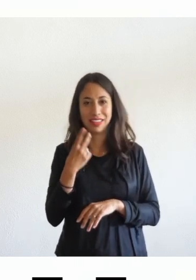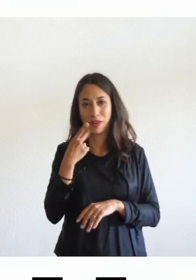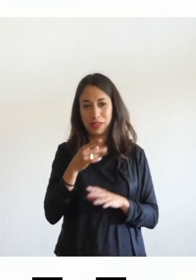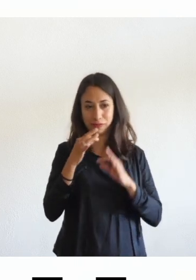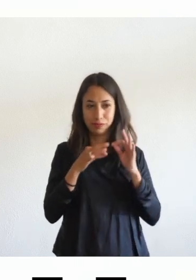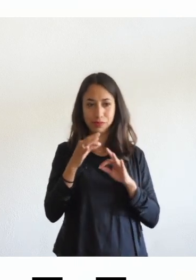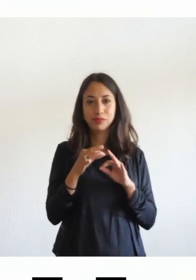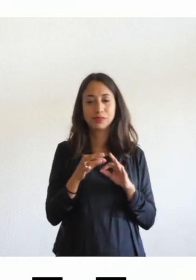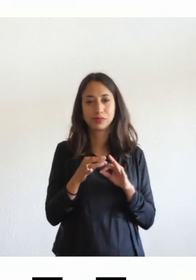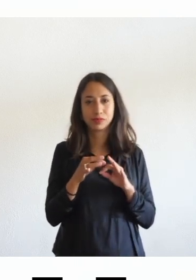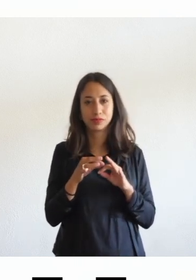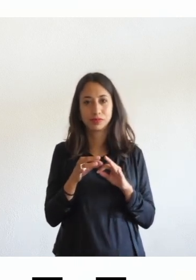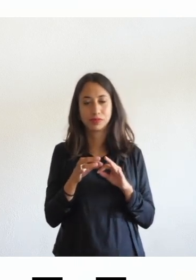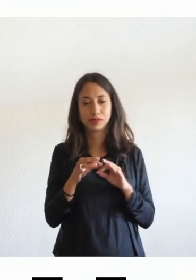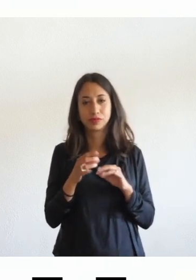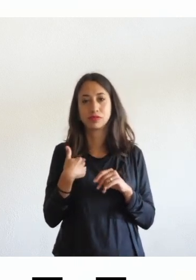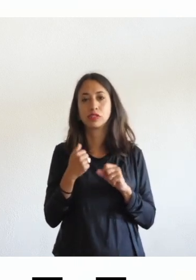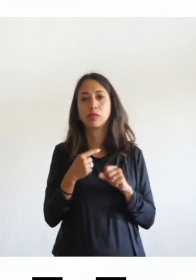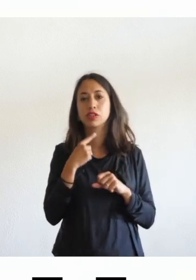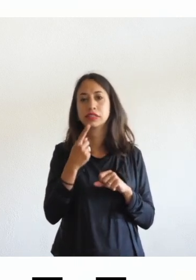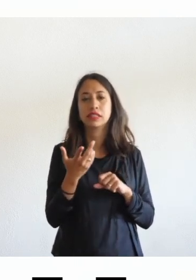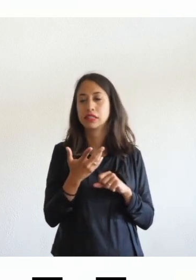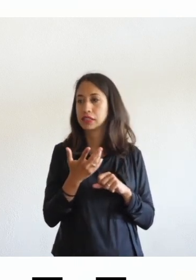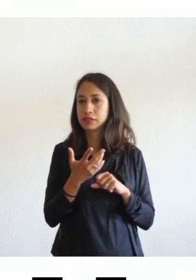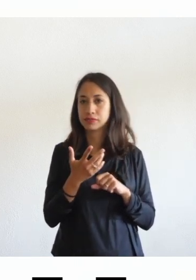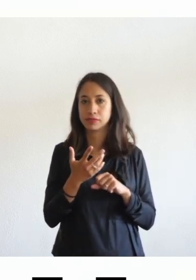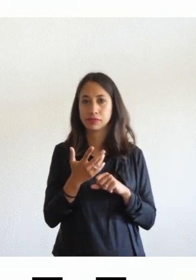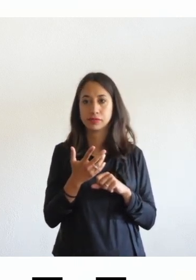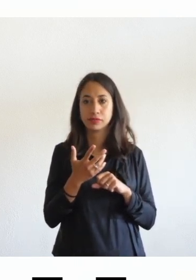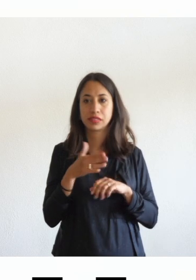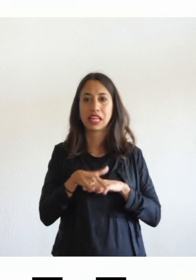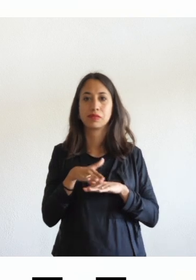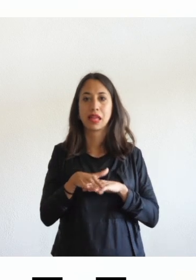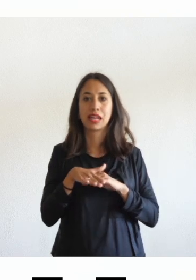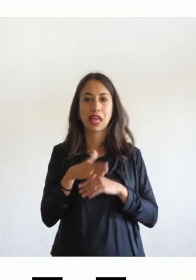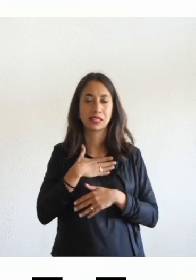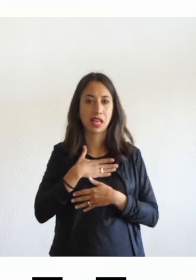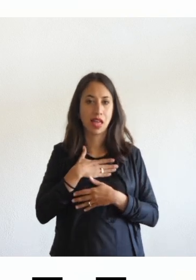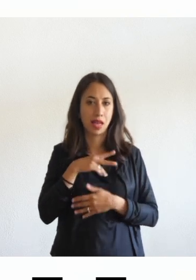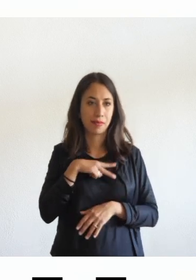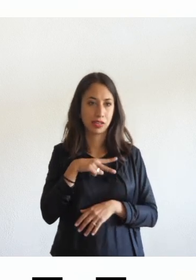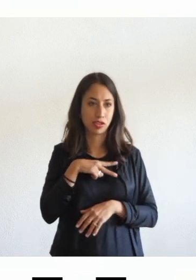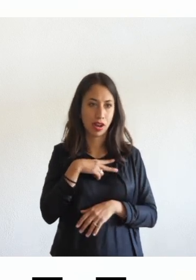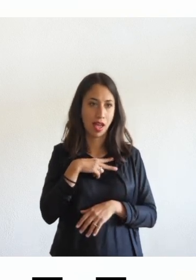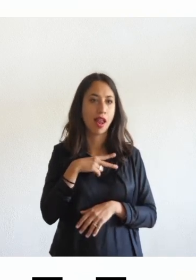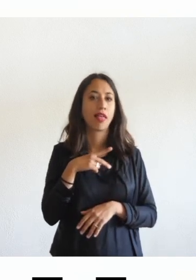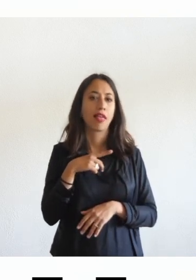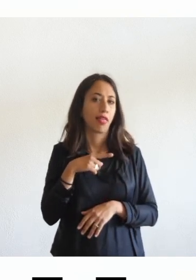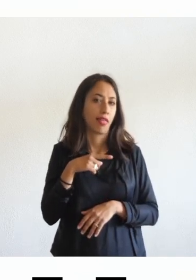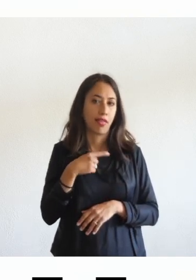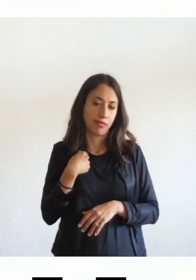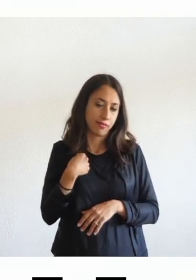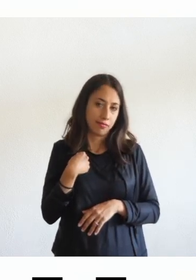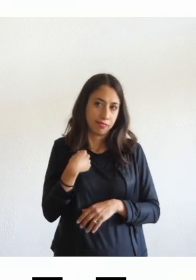Posso dire la mia esperienza personale ma di tutte le persone con disabilità